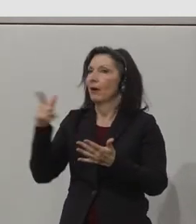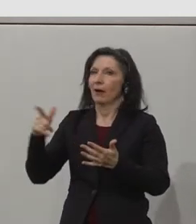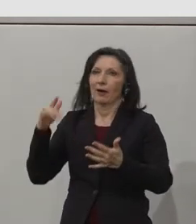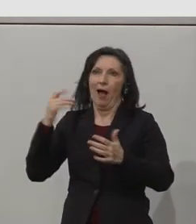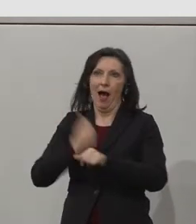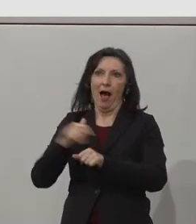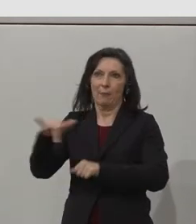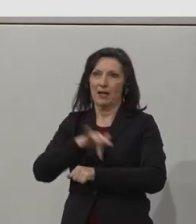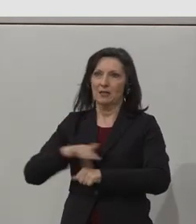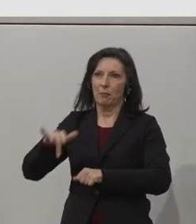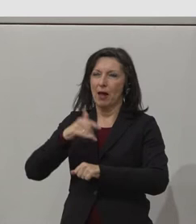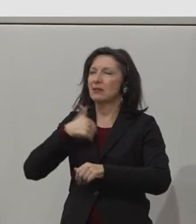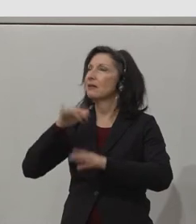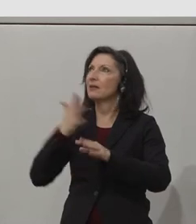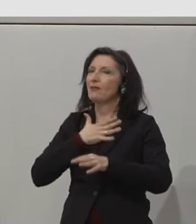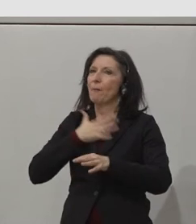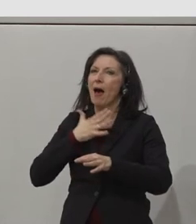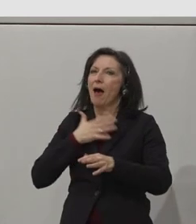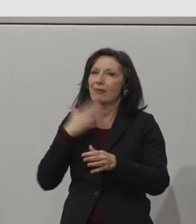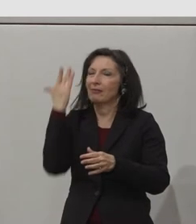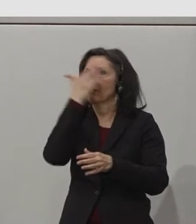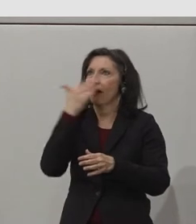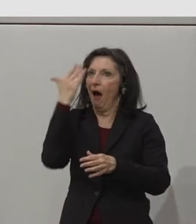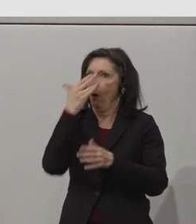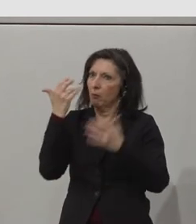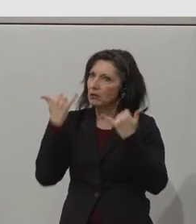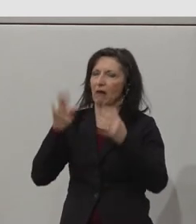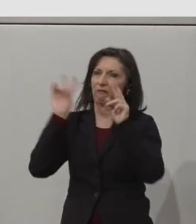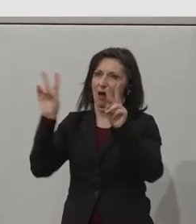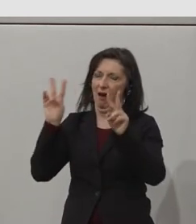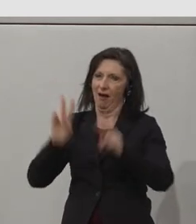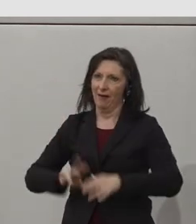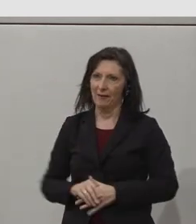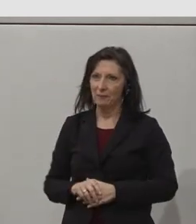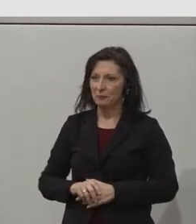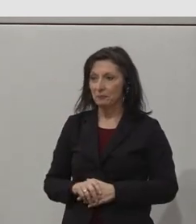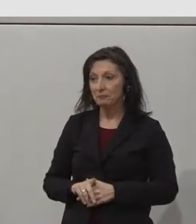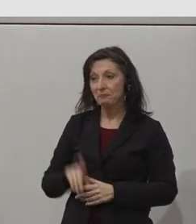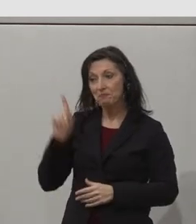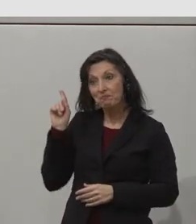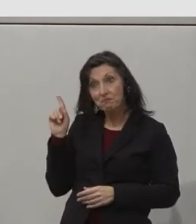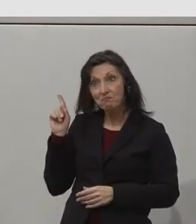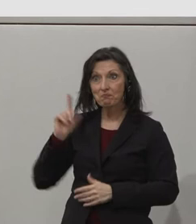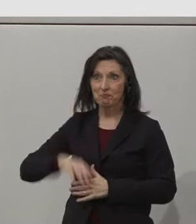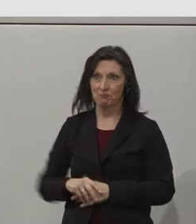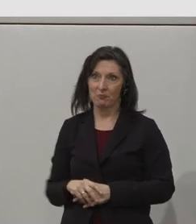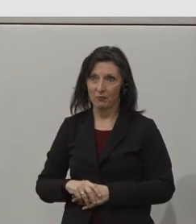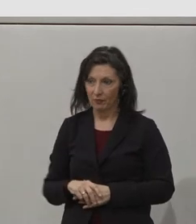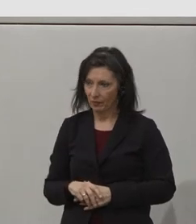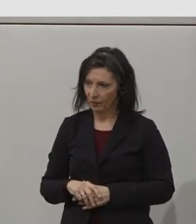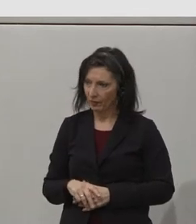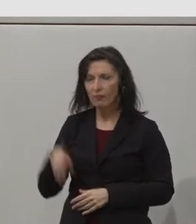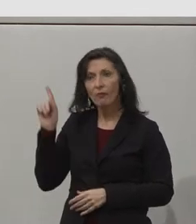in EY. And finally then from Stephen Ryan. So on my birthday,